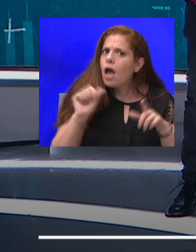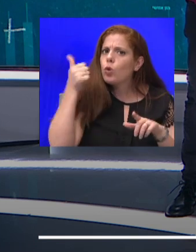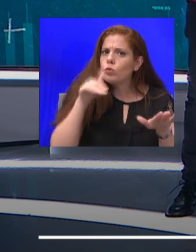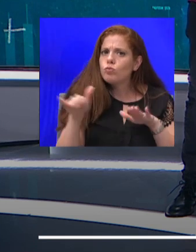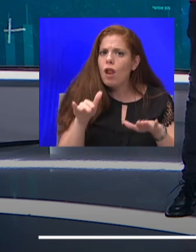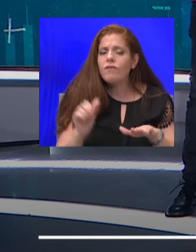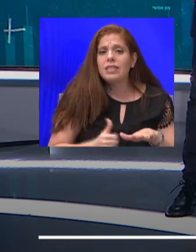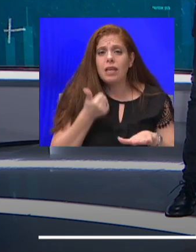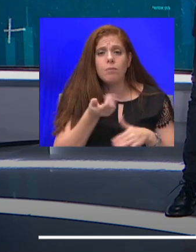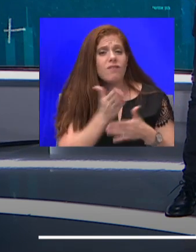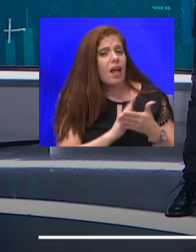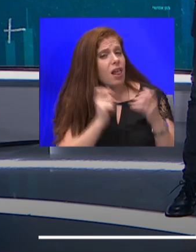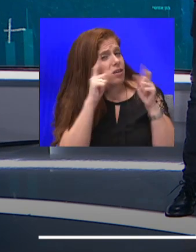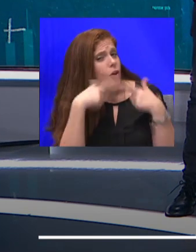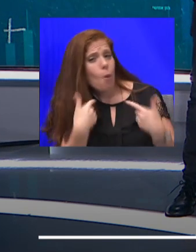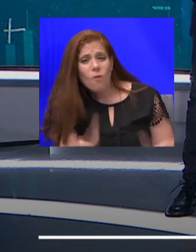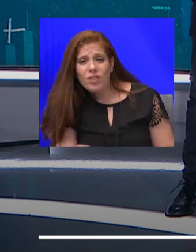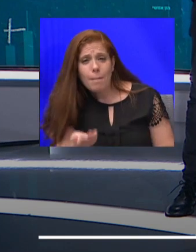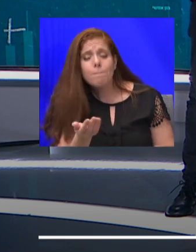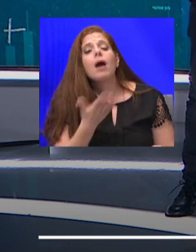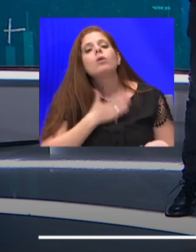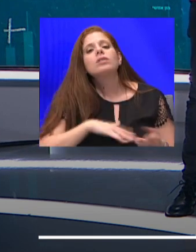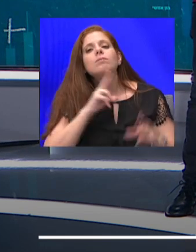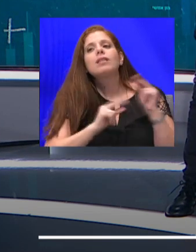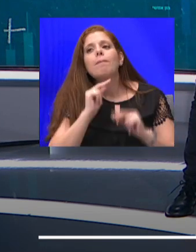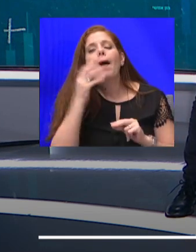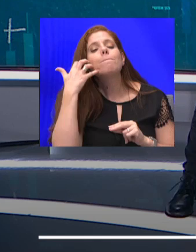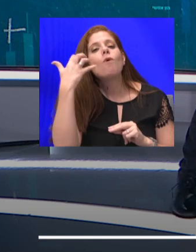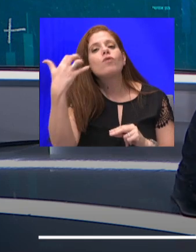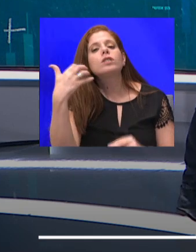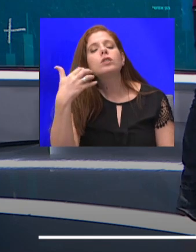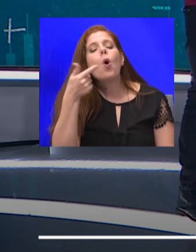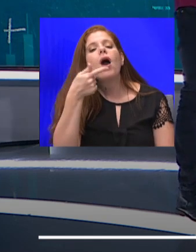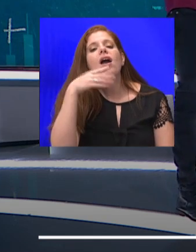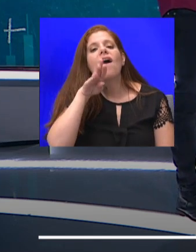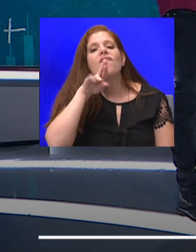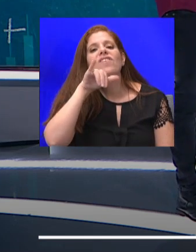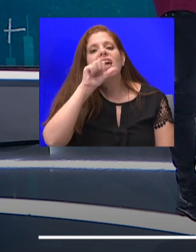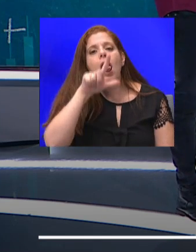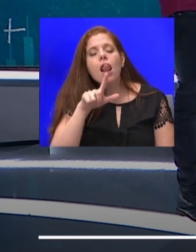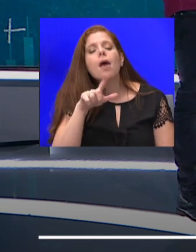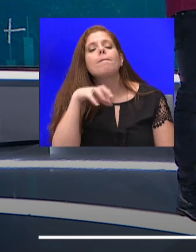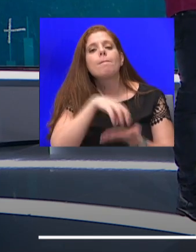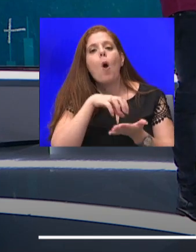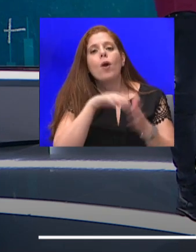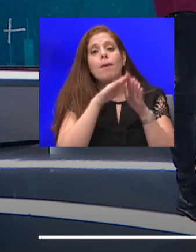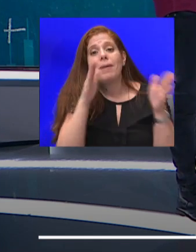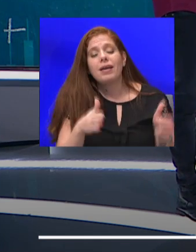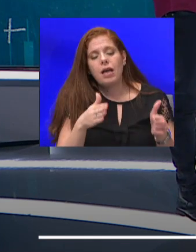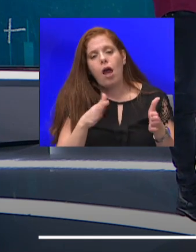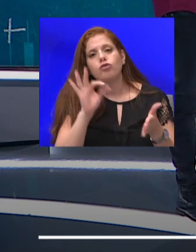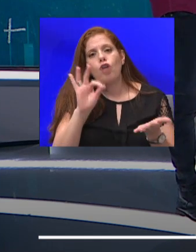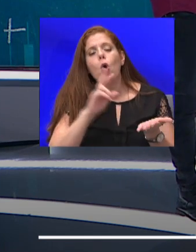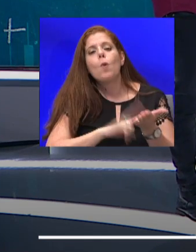בנושא הזה אנחנו רוצים להרחיב עם פרופסור גבריאל חודיק ממכון המחקר והחדשנות של קופת חולים מקבי ערב טוב אתם